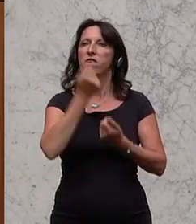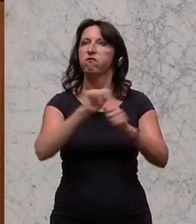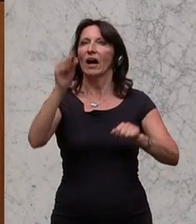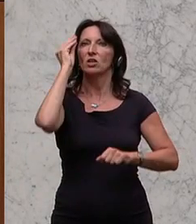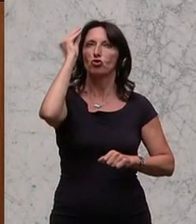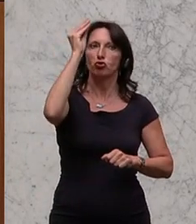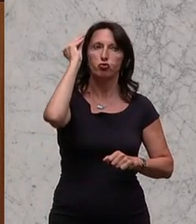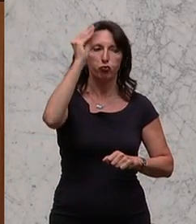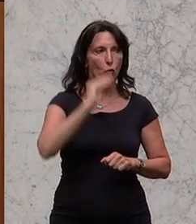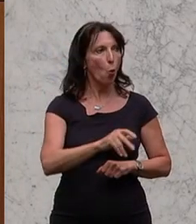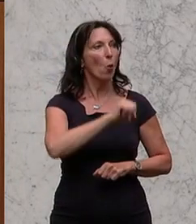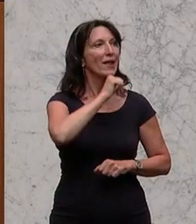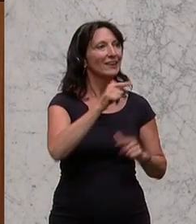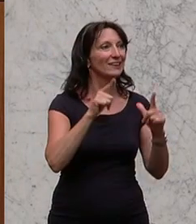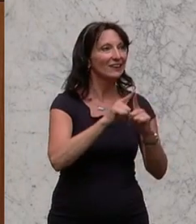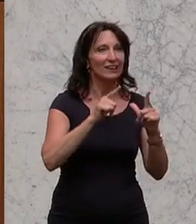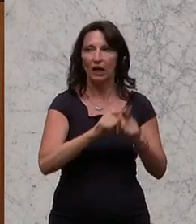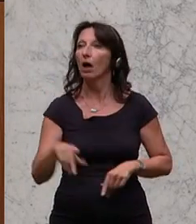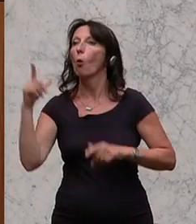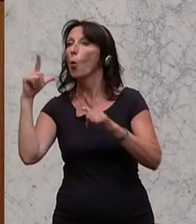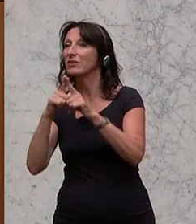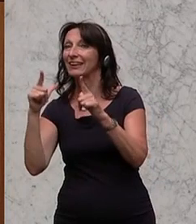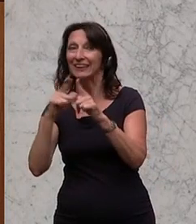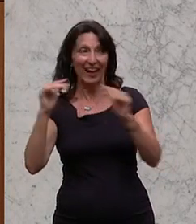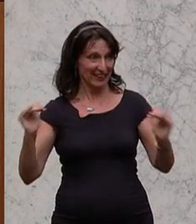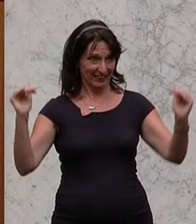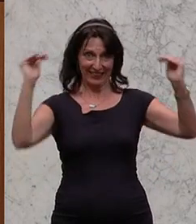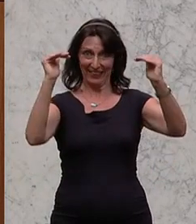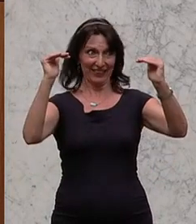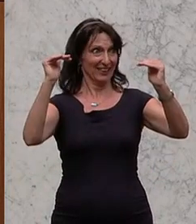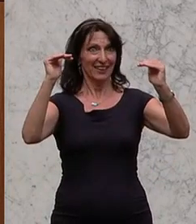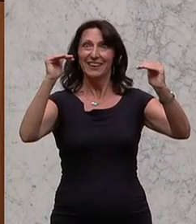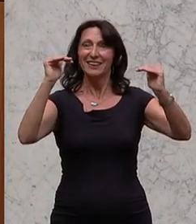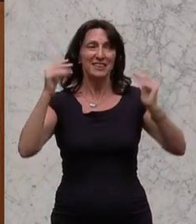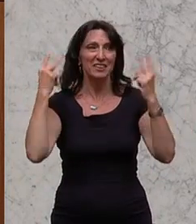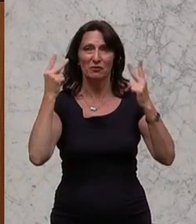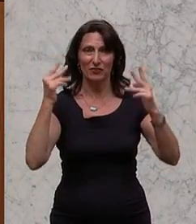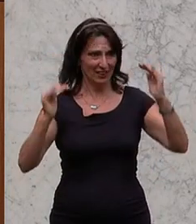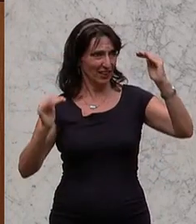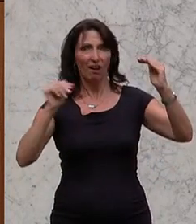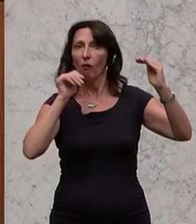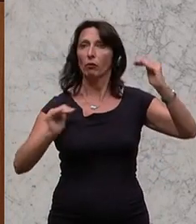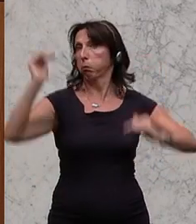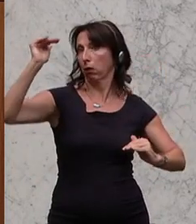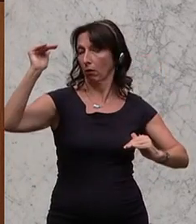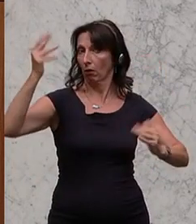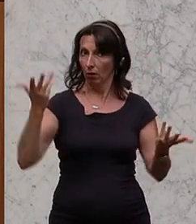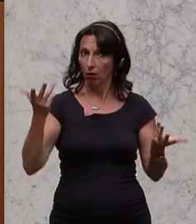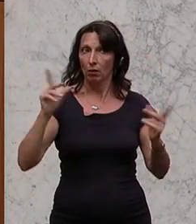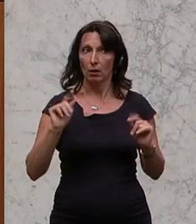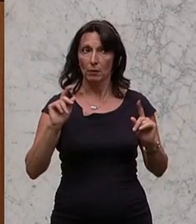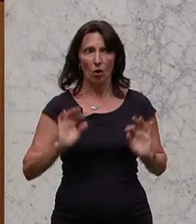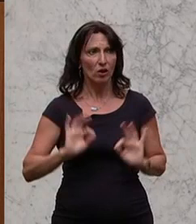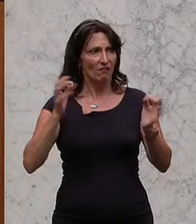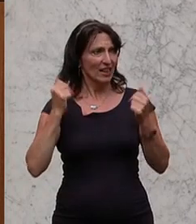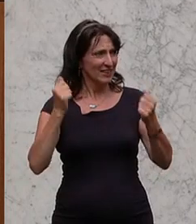konfessionellen freien gleichzustellen. Ich halte das für ganz wichtig, weil die machen tolle Dinge. Verstärkt man, wenn Sie Fragezeichen haben, die Qualitätssicherung.